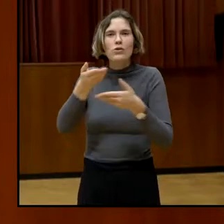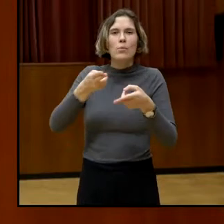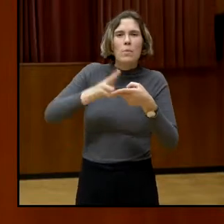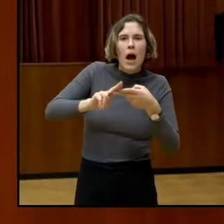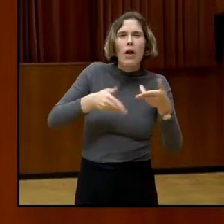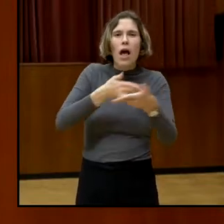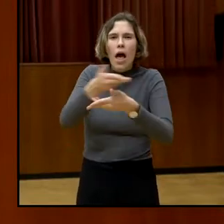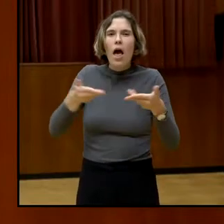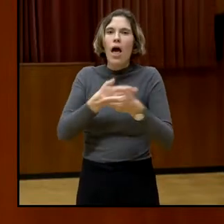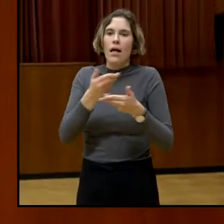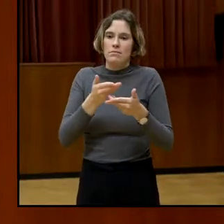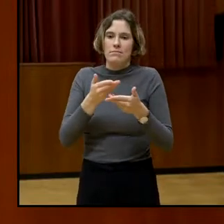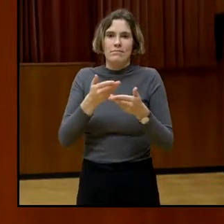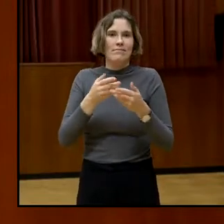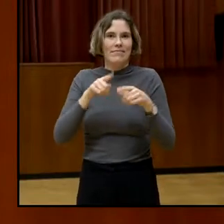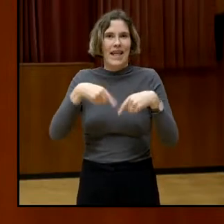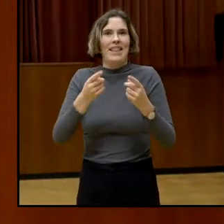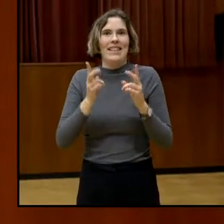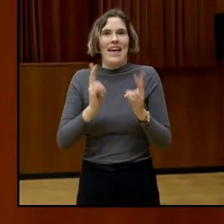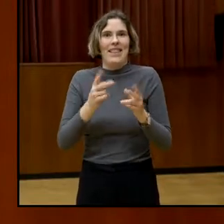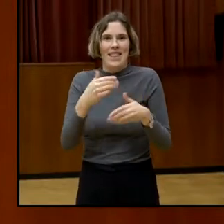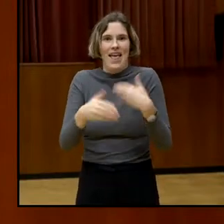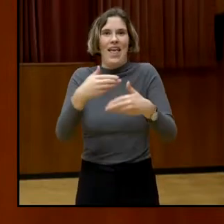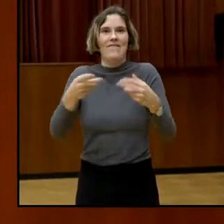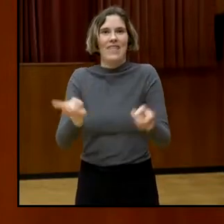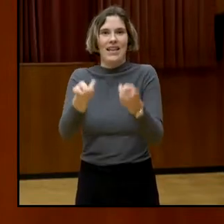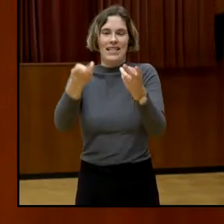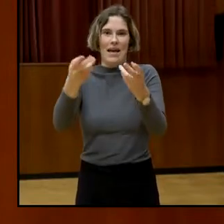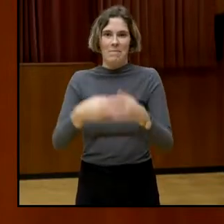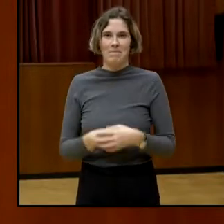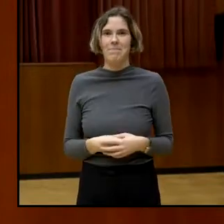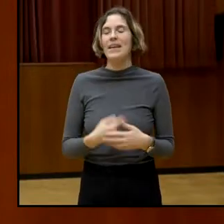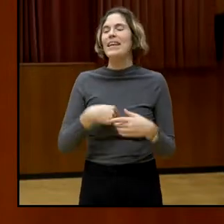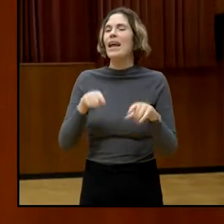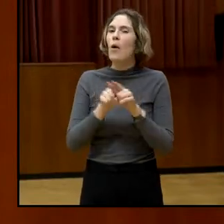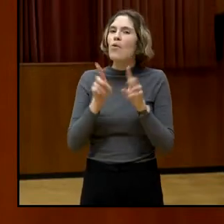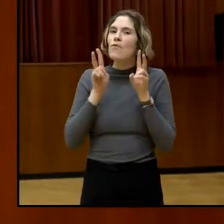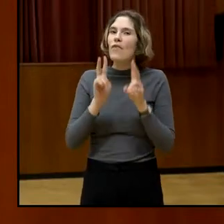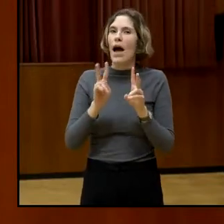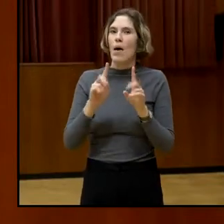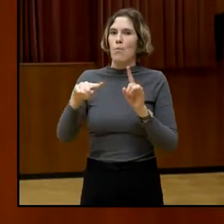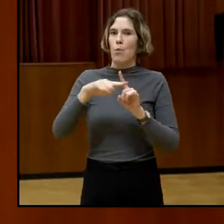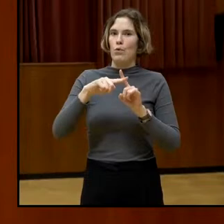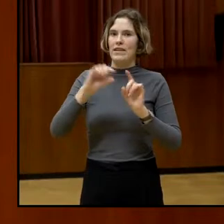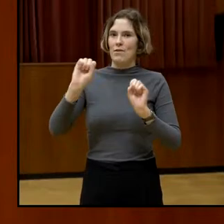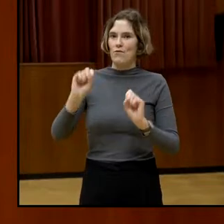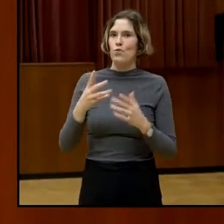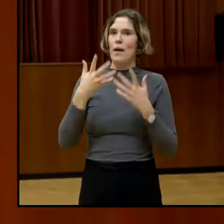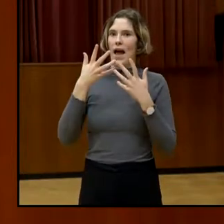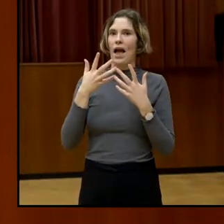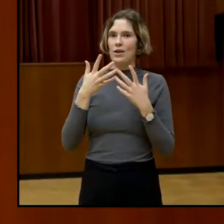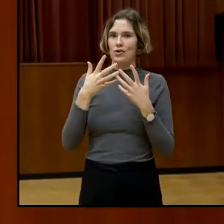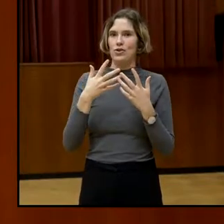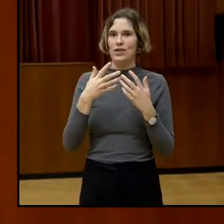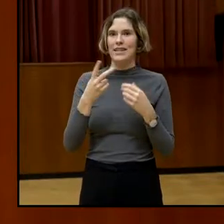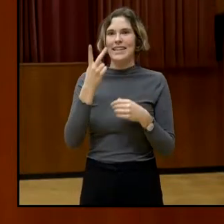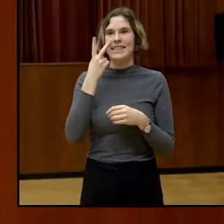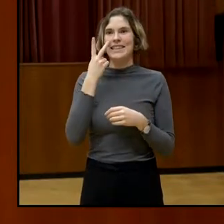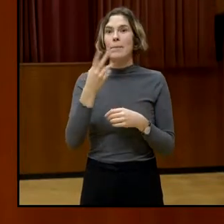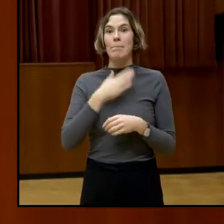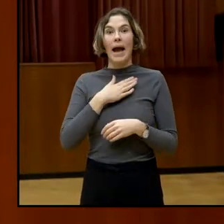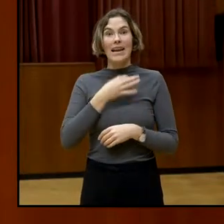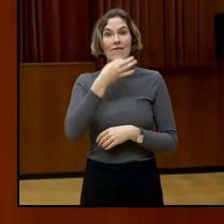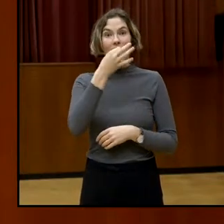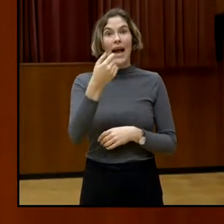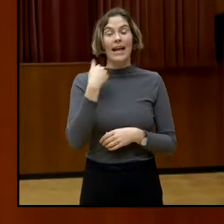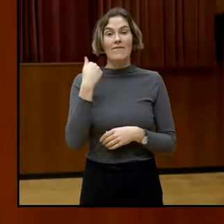also, ich bin auch sehr positiv überrascht, dass der Prozentsatz bei meiner